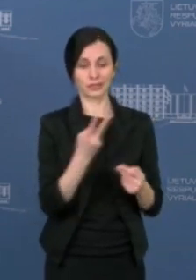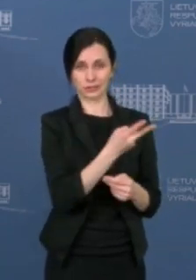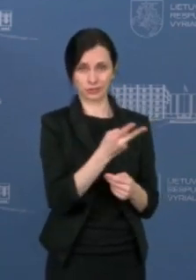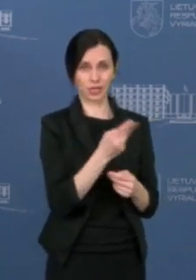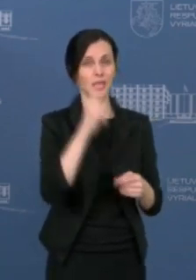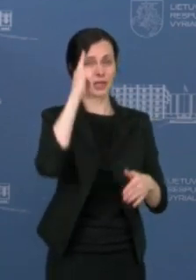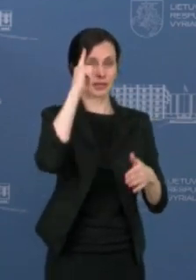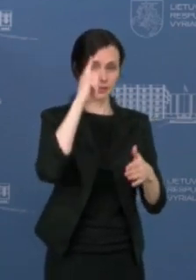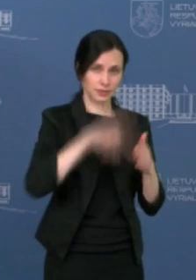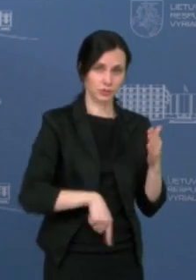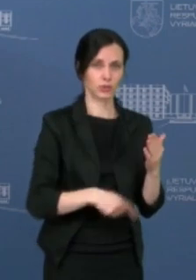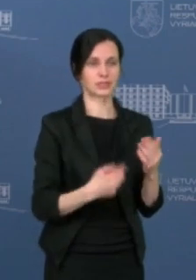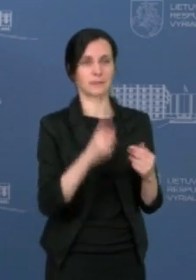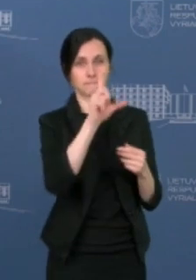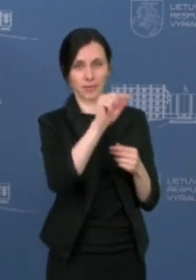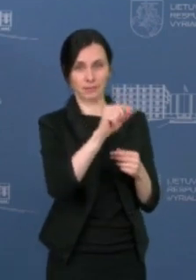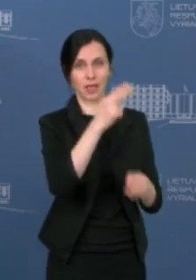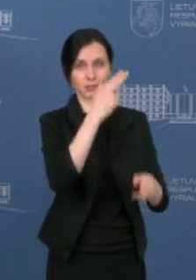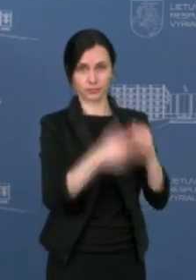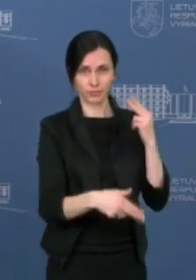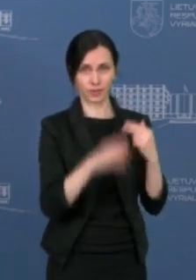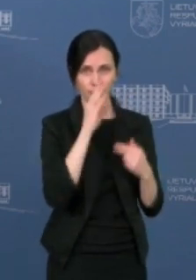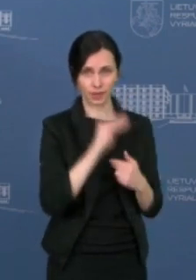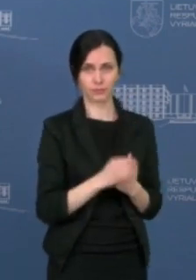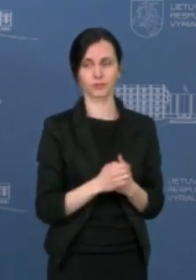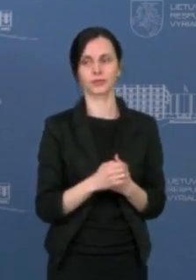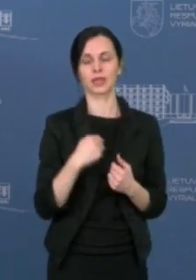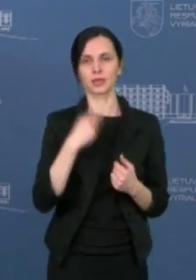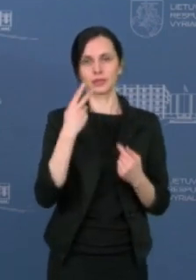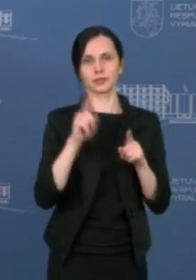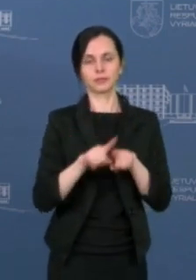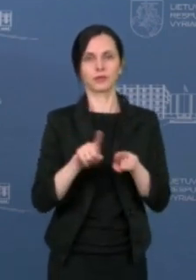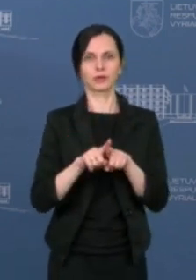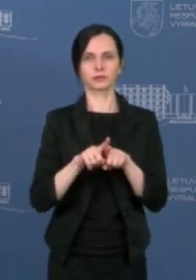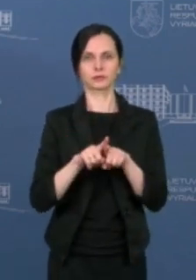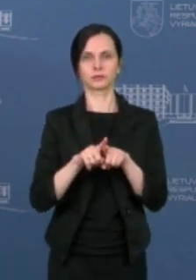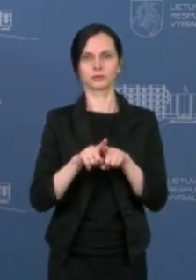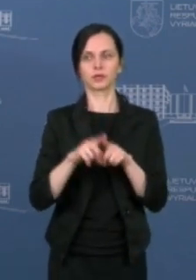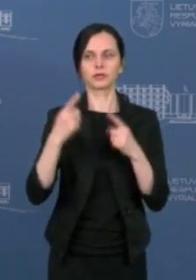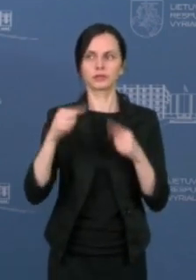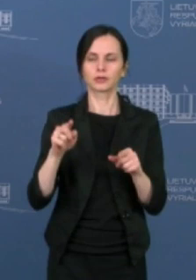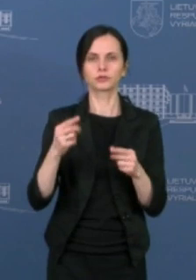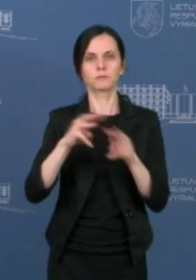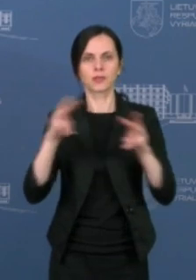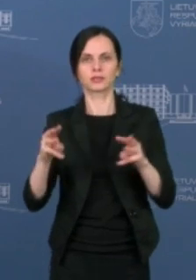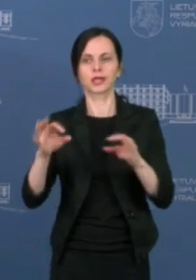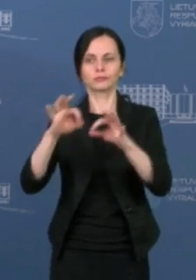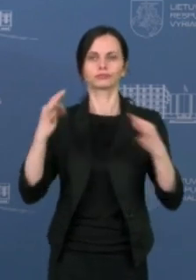pirmadienį. Atsižvelgia į kitų institucijų dar kai kurias įžvalgas.